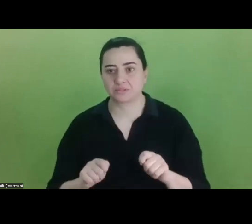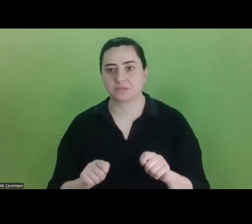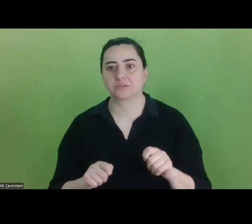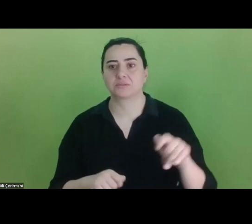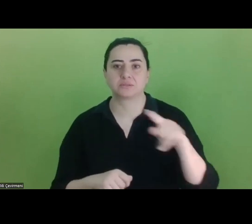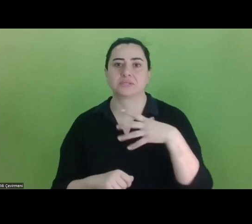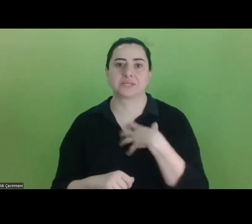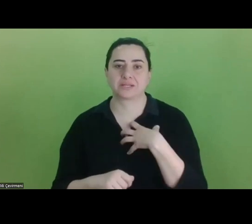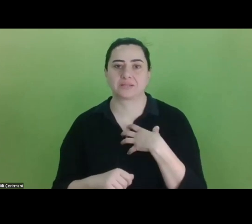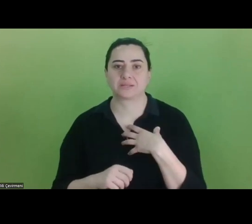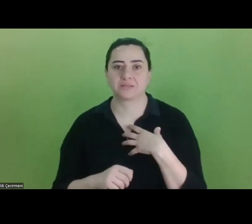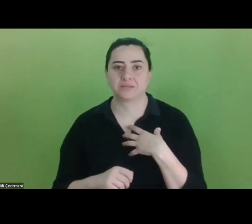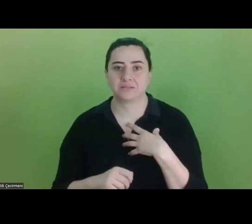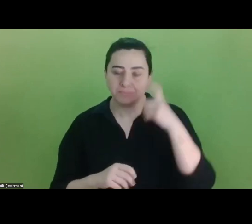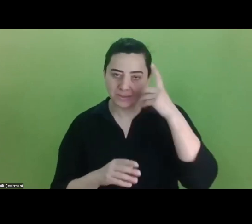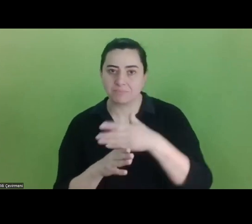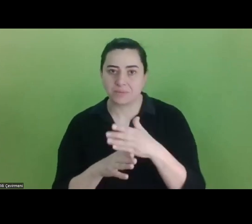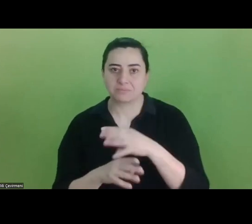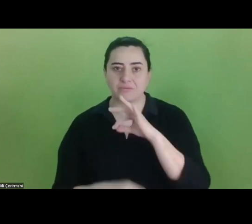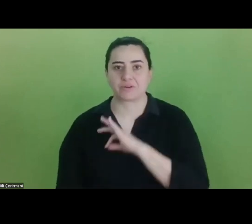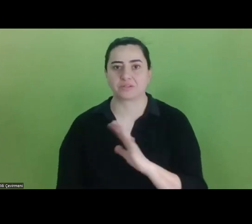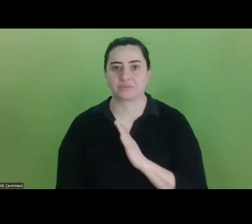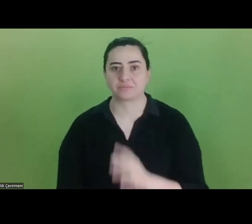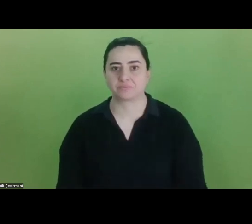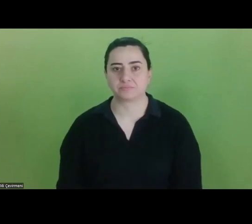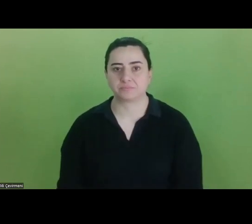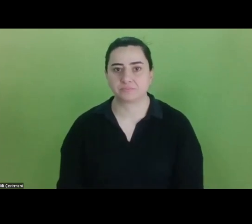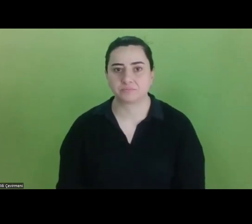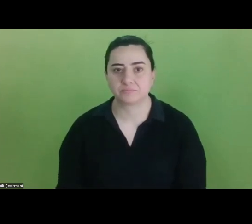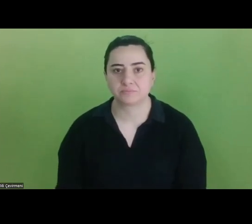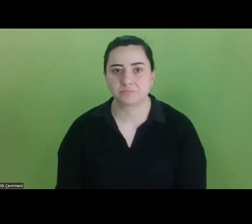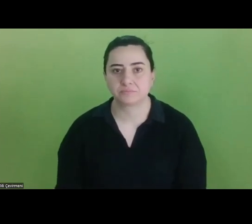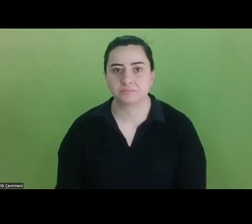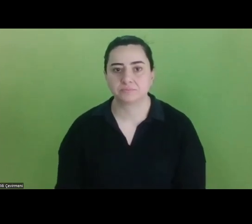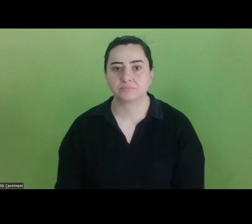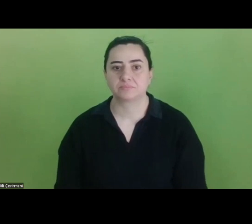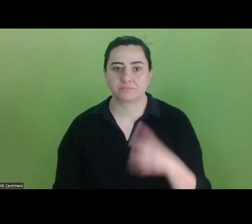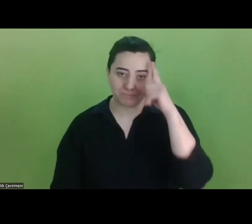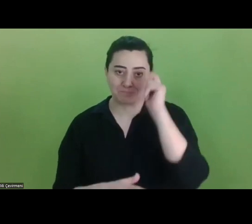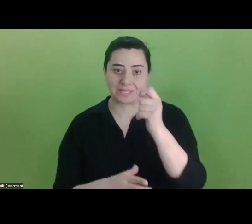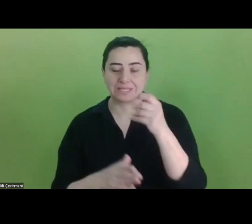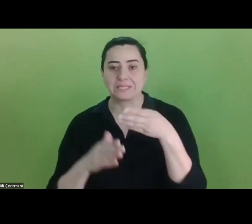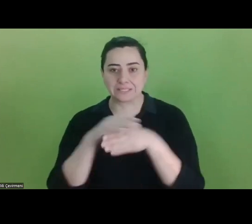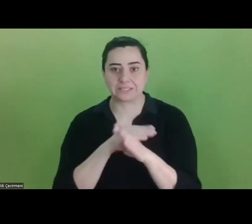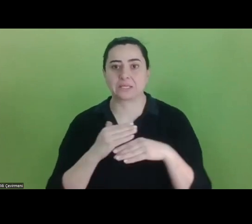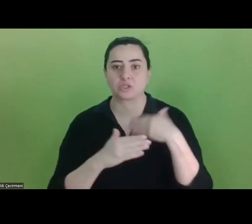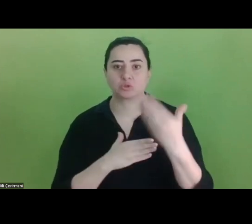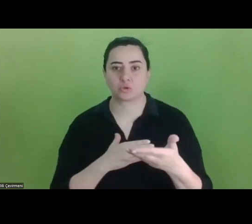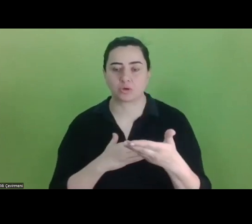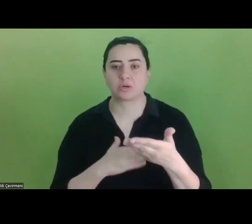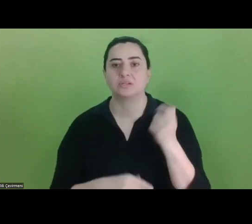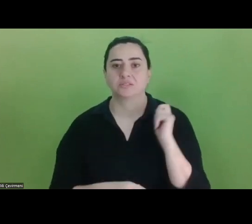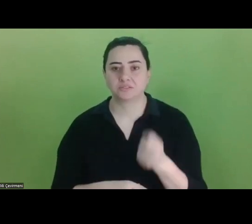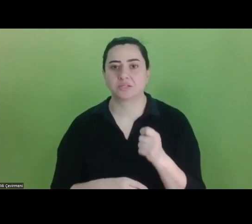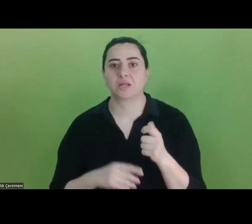detaylı bilgi paylaşmanızı tavsiye ederiz bu aşamada. Bilgi sistemine kayıt olduktan sonra, muhakkak